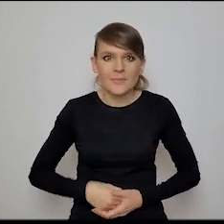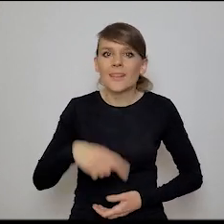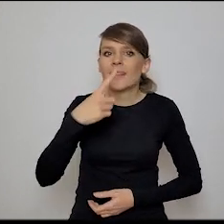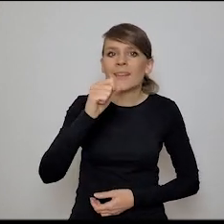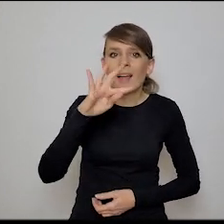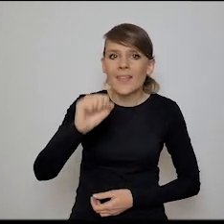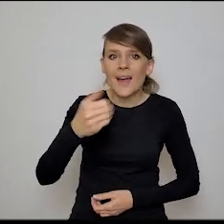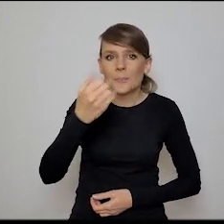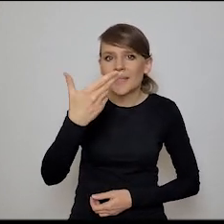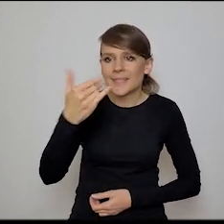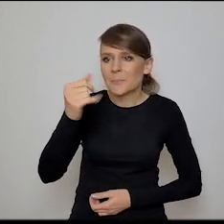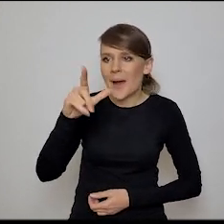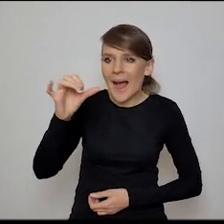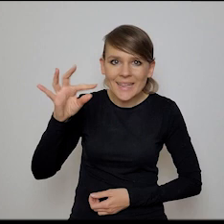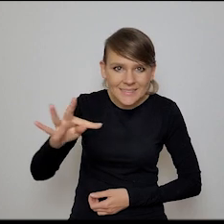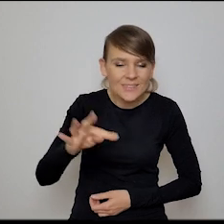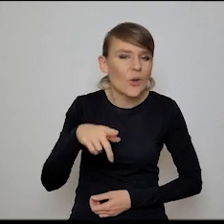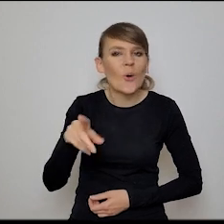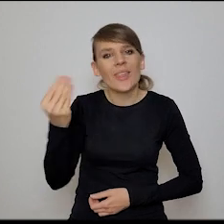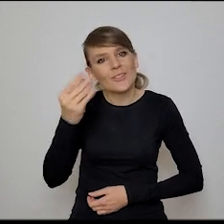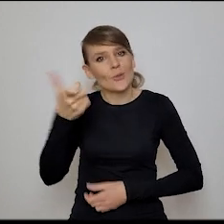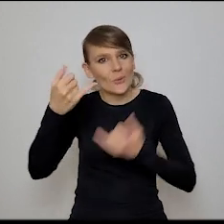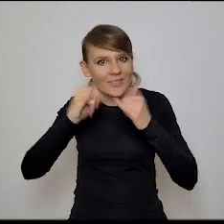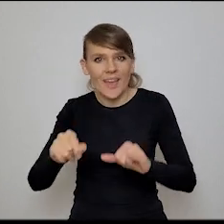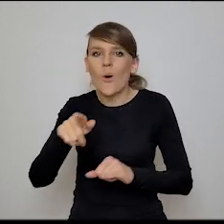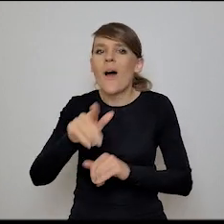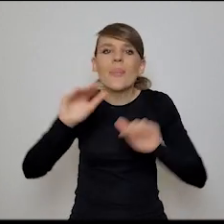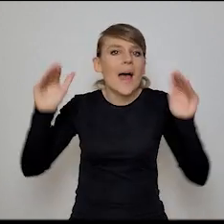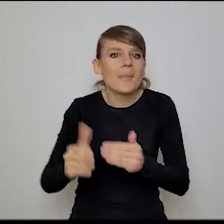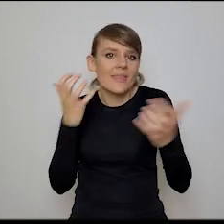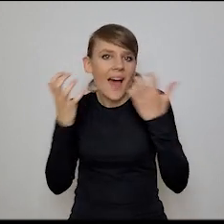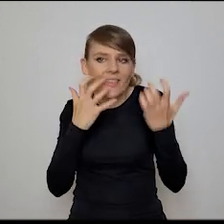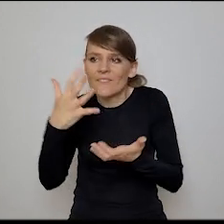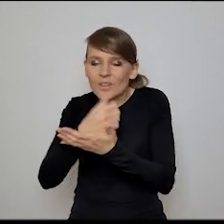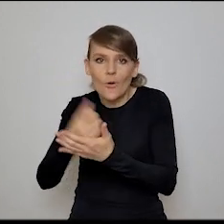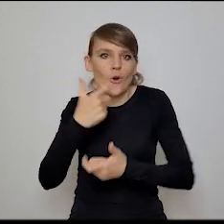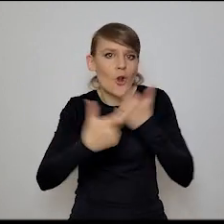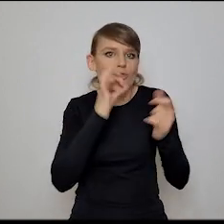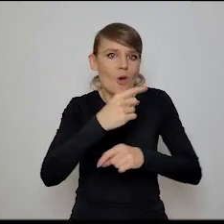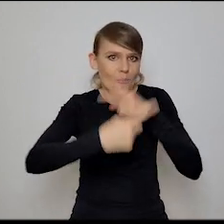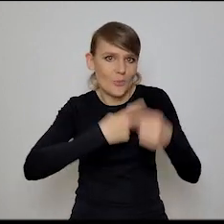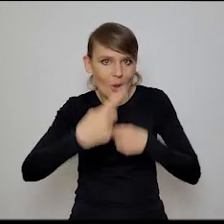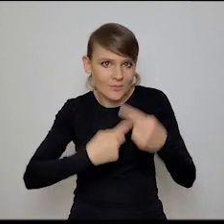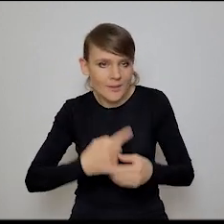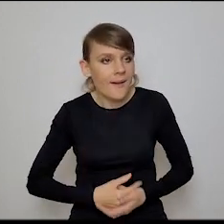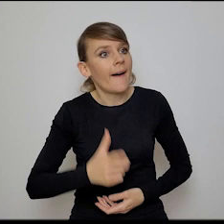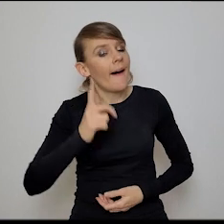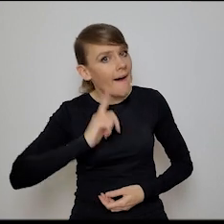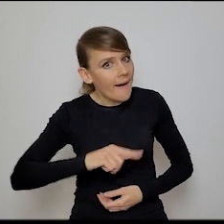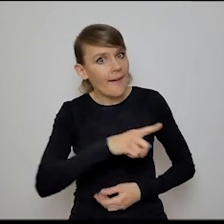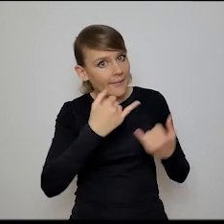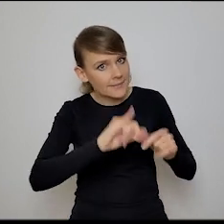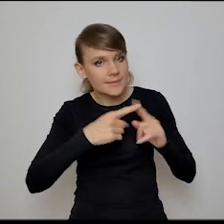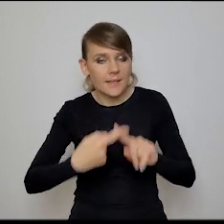minimalizm to jest jeszcze w mojej dziedzinie coś jeszcze innego, czyli wykorzystujesz najmniej danych, żeby zrobić dobry proces, taki chetyczny. A, tak.